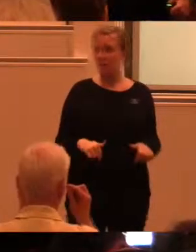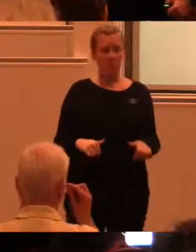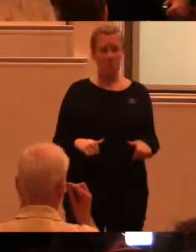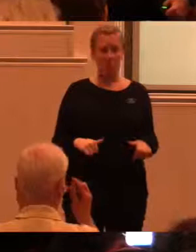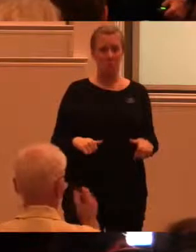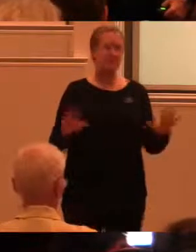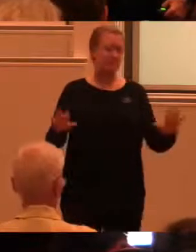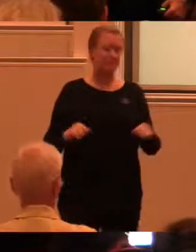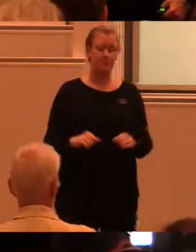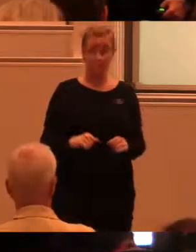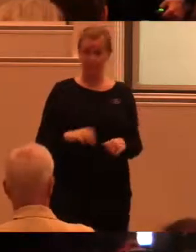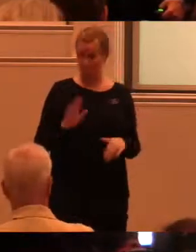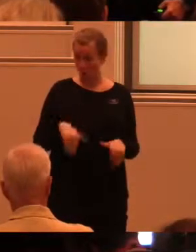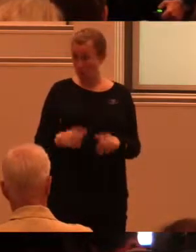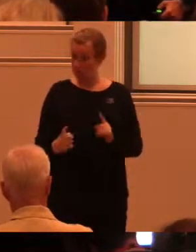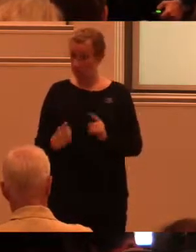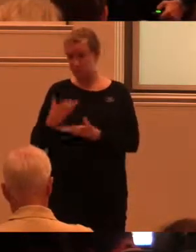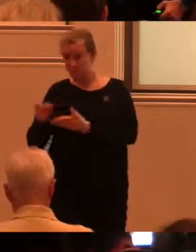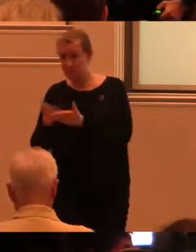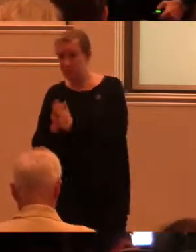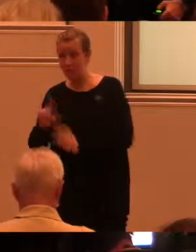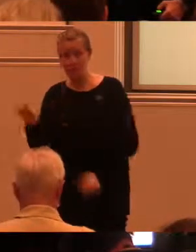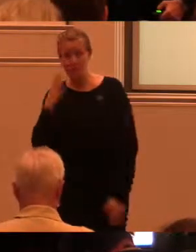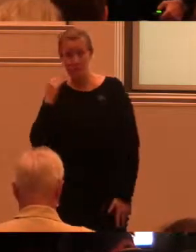Nej. Är det någon som har haft med Sveriges kommuner och landsting att göra?